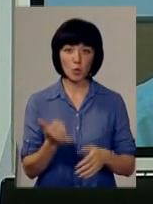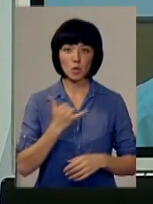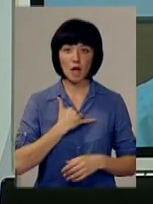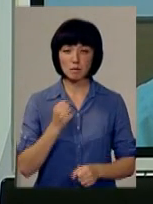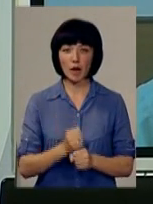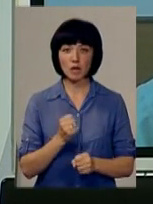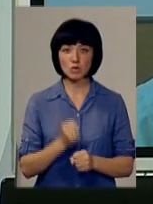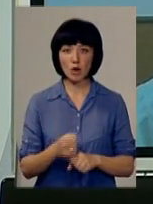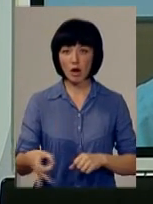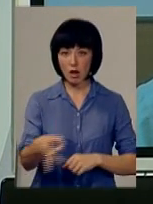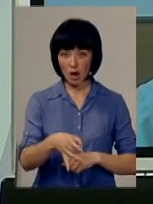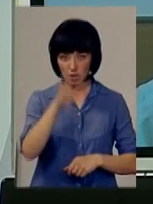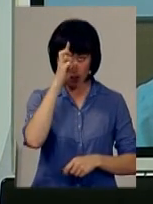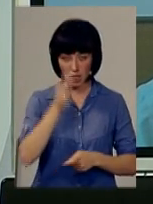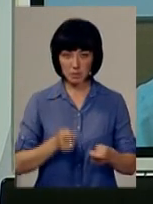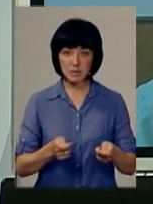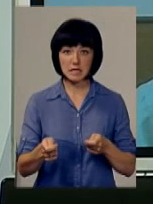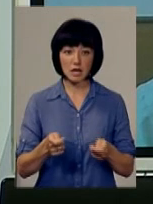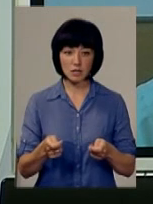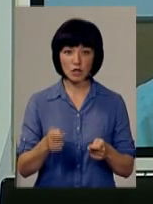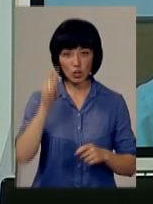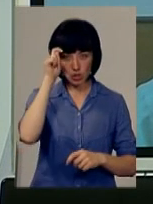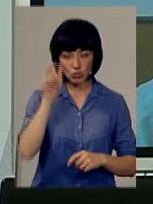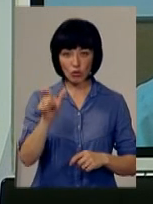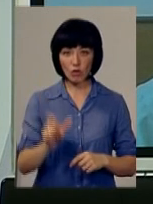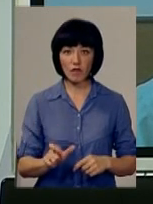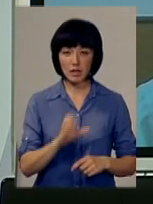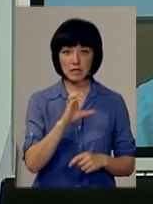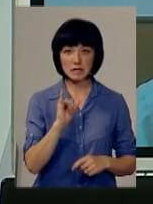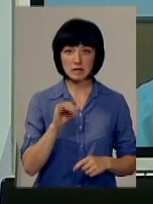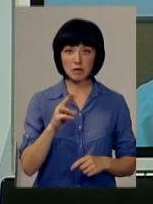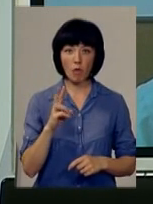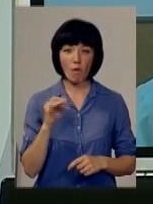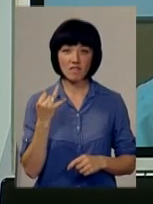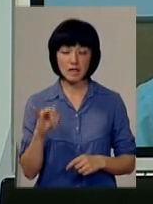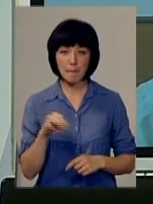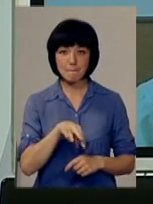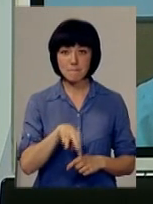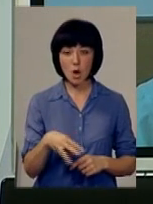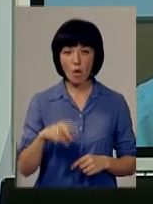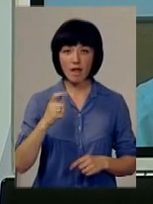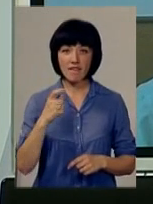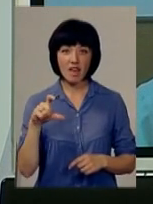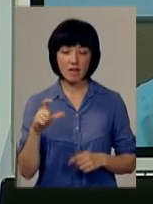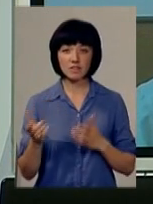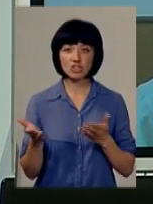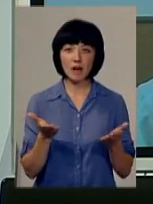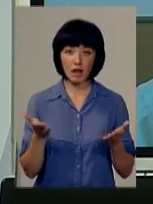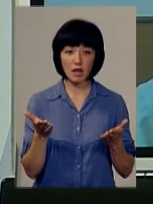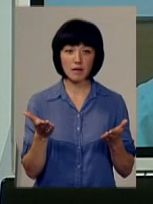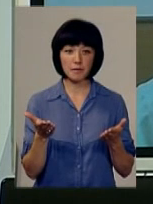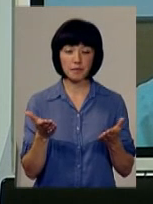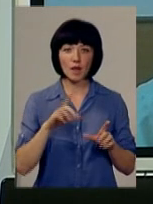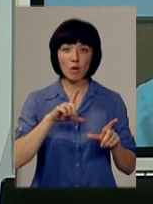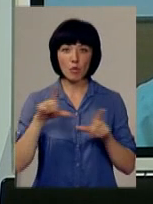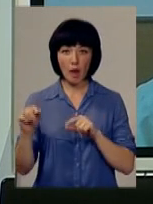нас працює в райдержадміністрації чоловік, Свінковський Микола Євгенівич, який, ну,